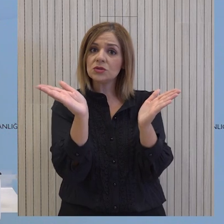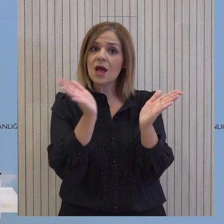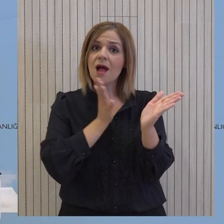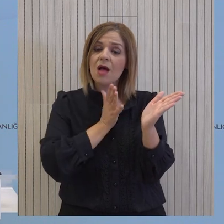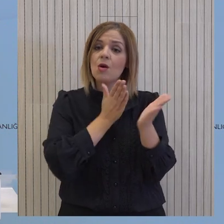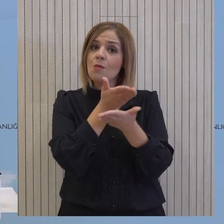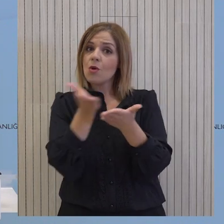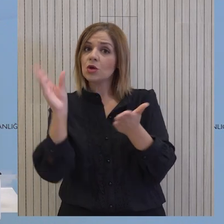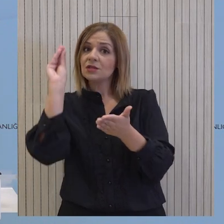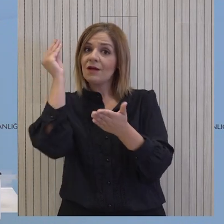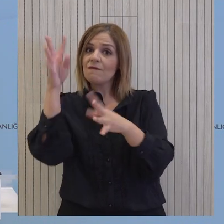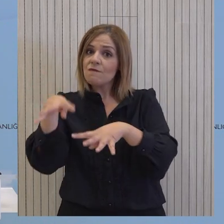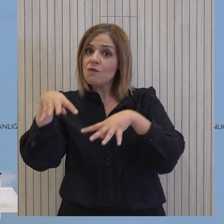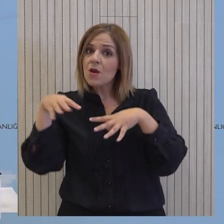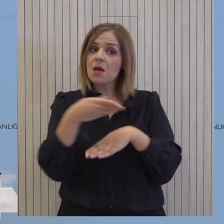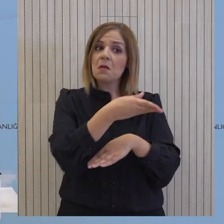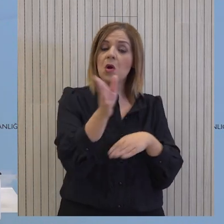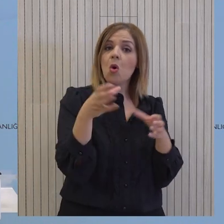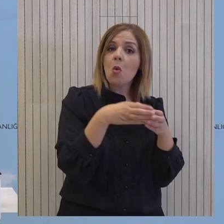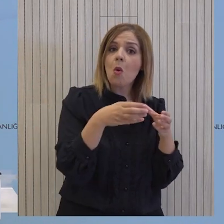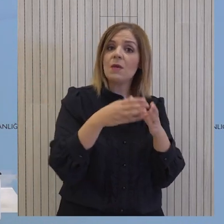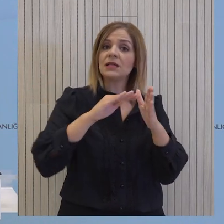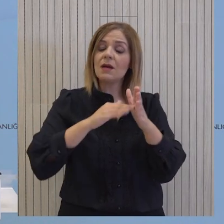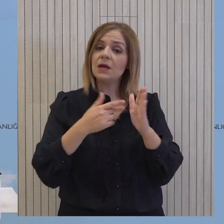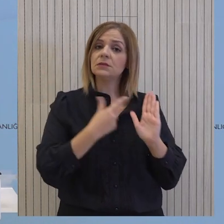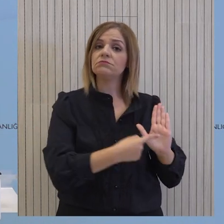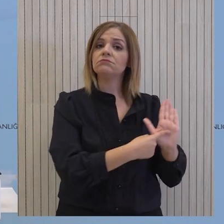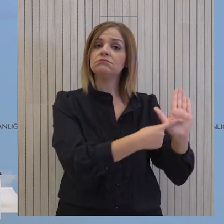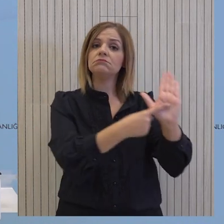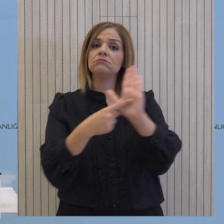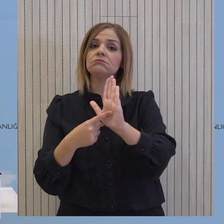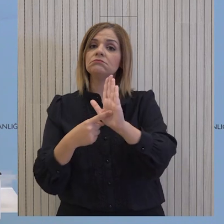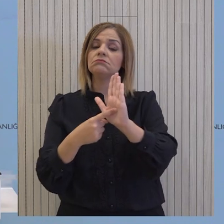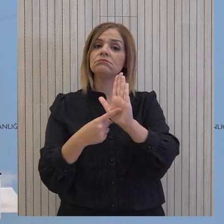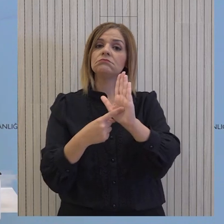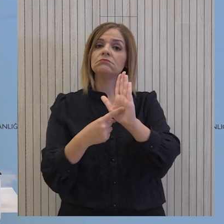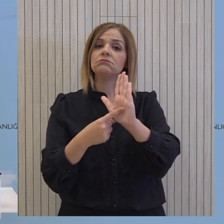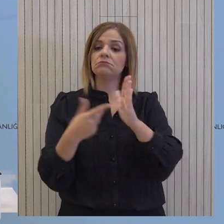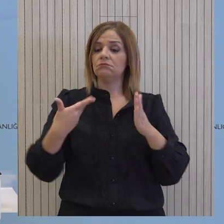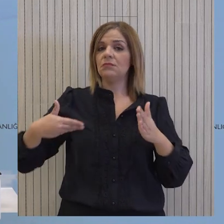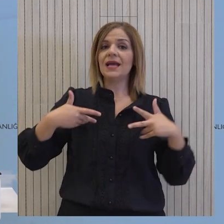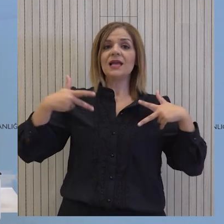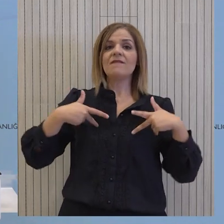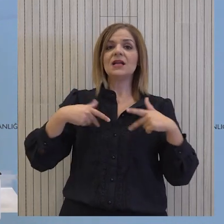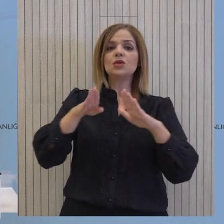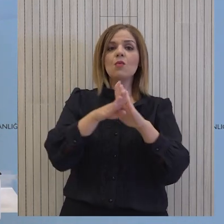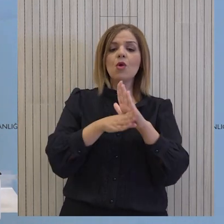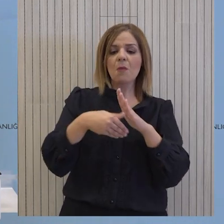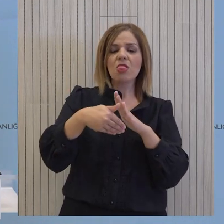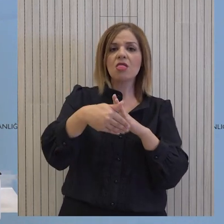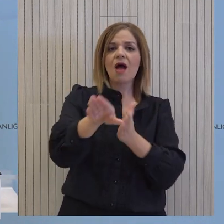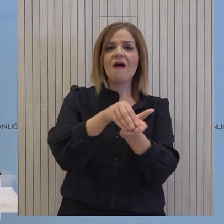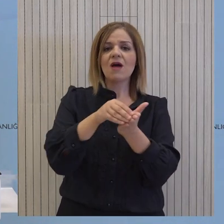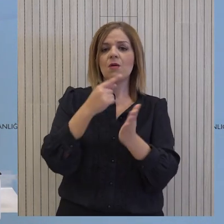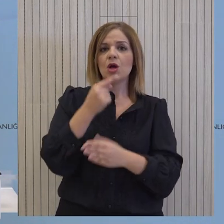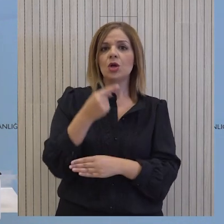στην νομοθετική εξουσία, αλλά και στους κοινωνικούς εταίρους, να παρουσιάσει το έργο το οποίο η κυβέρνηση προγραμματίζει να ελοπίσει το